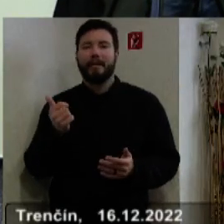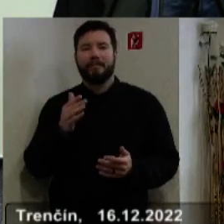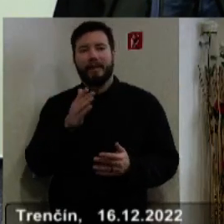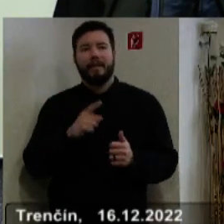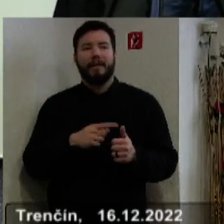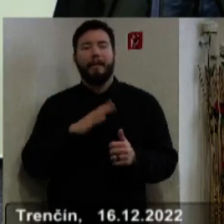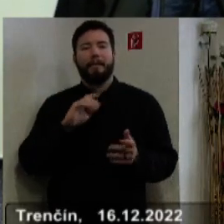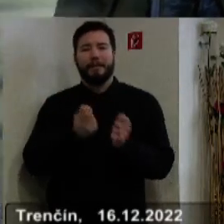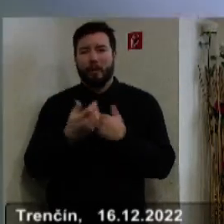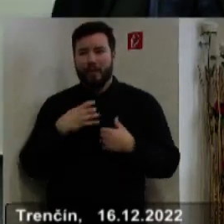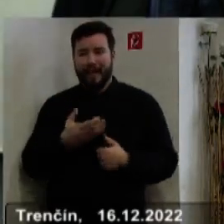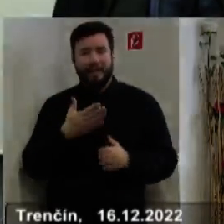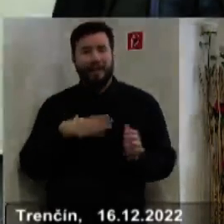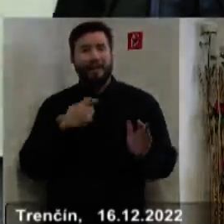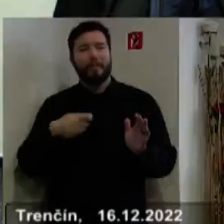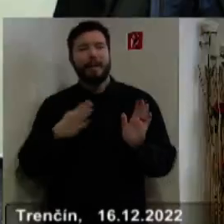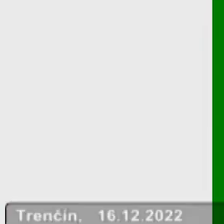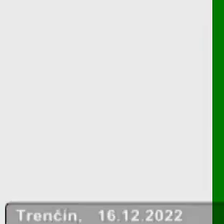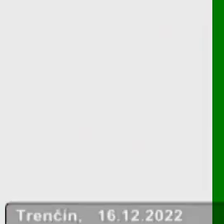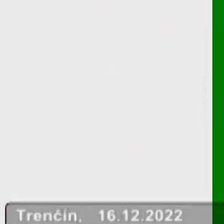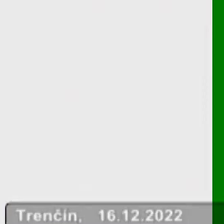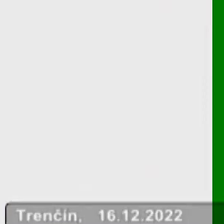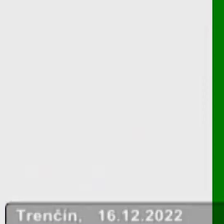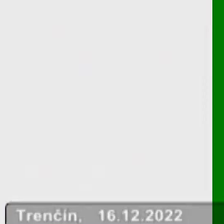pána poslanca Matušíka, nech sa páči, hlasujeme.